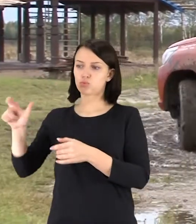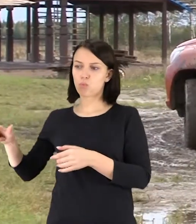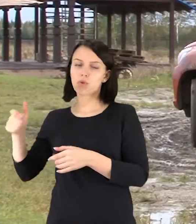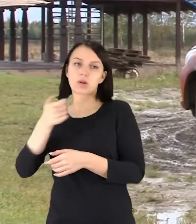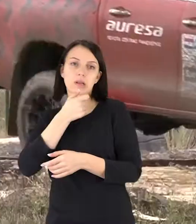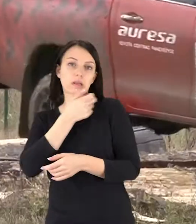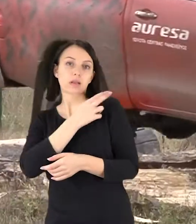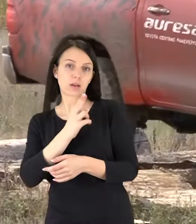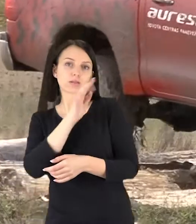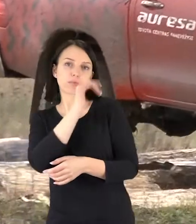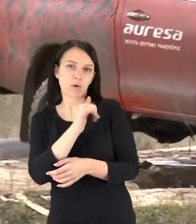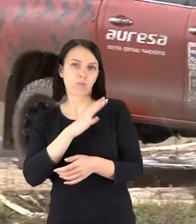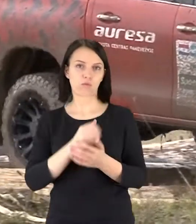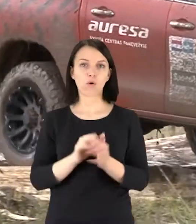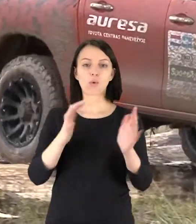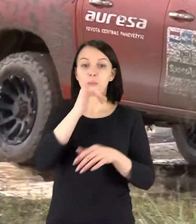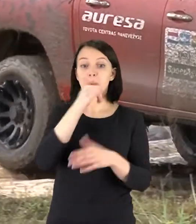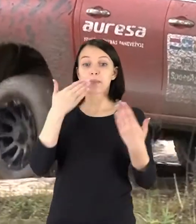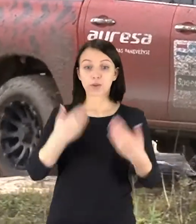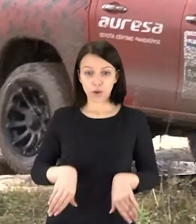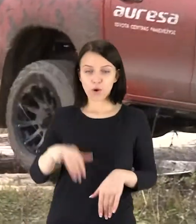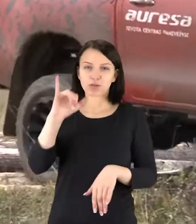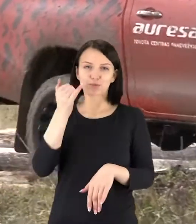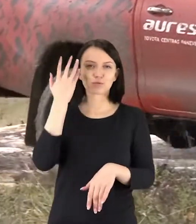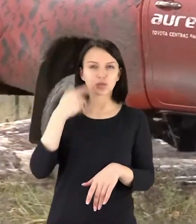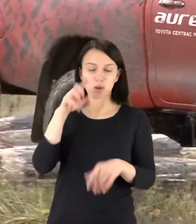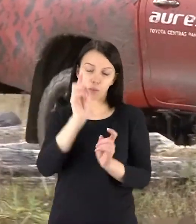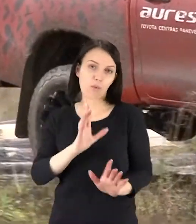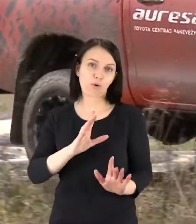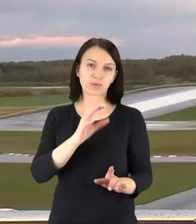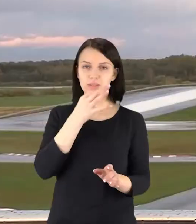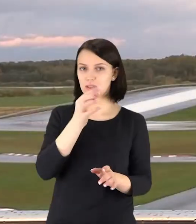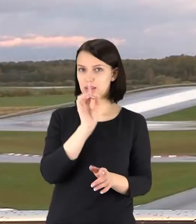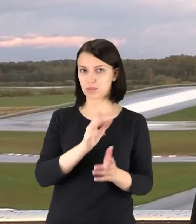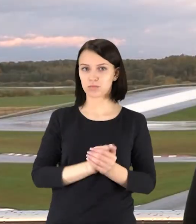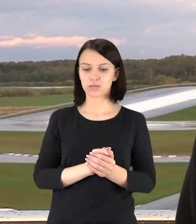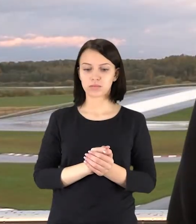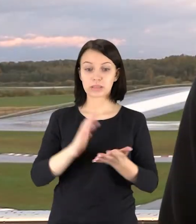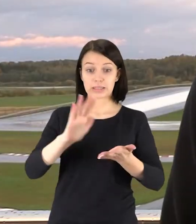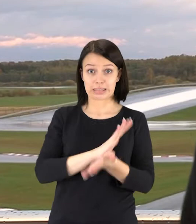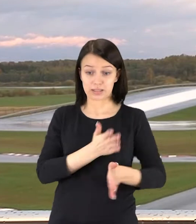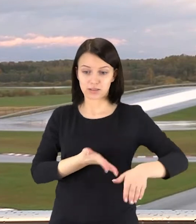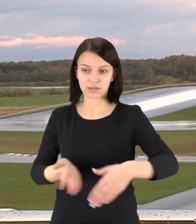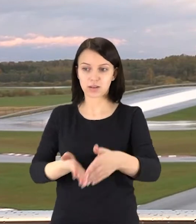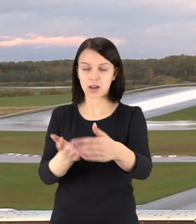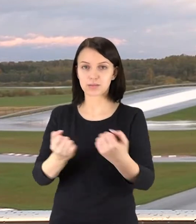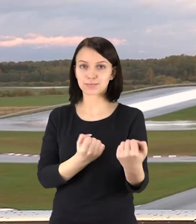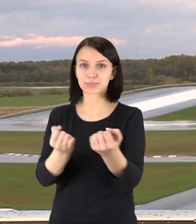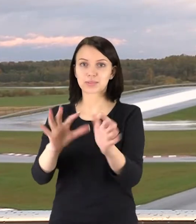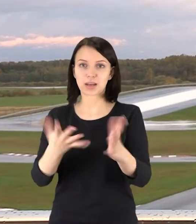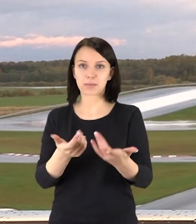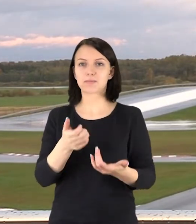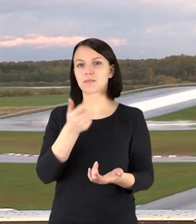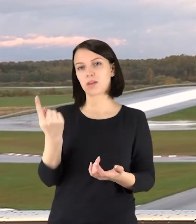pamokas stebėjusiems. Pabandę tikrai jau nesakys, kad ruduo ir žemą atėjo netikėtai. Na, slidžių keliu, kaip vairuot, visų